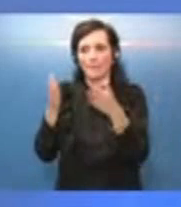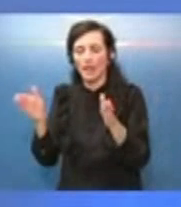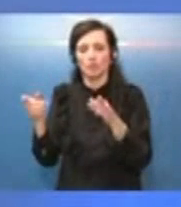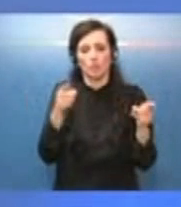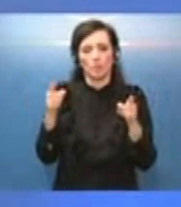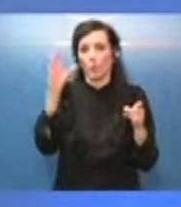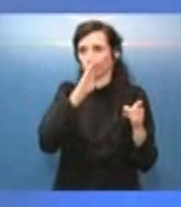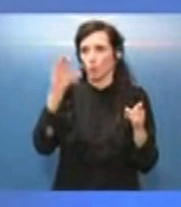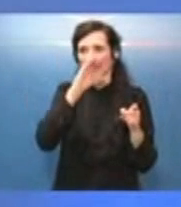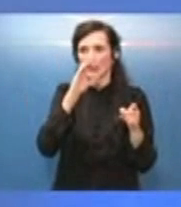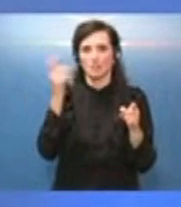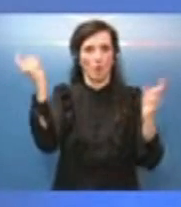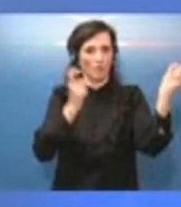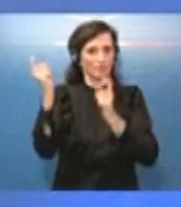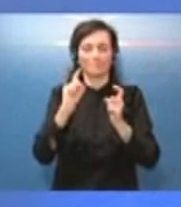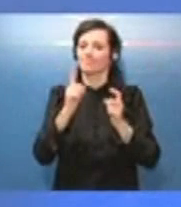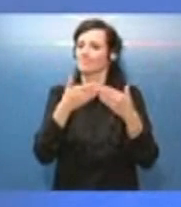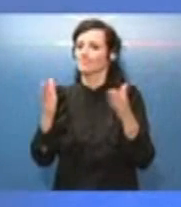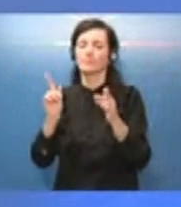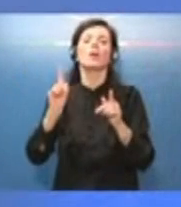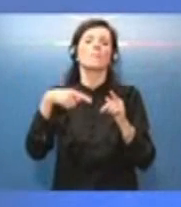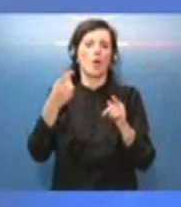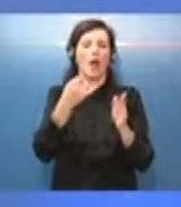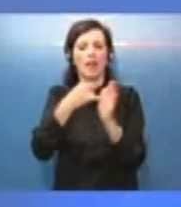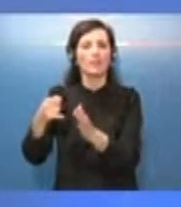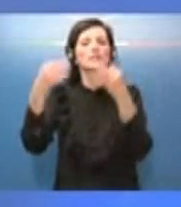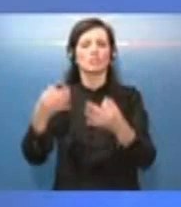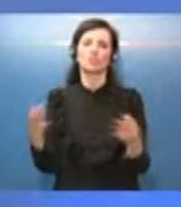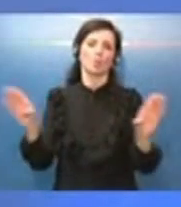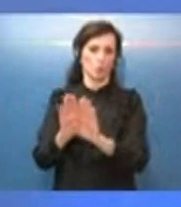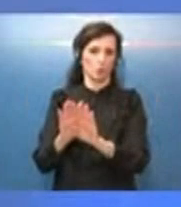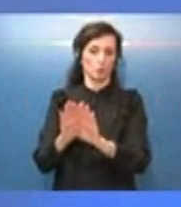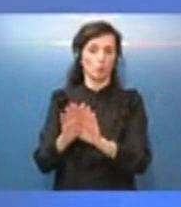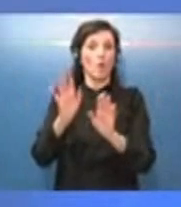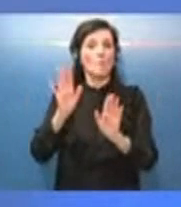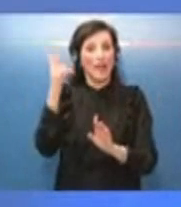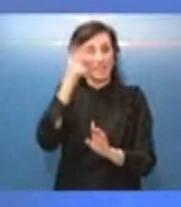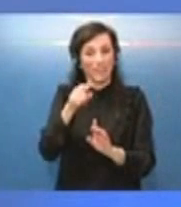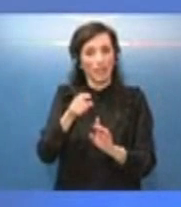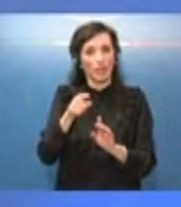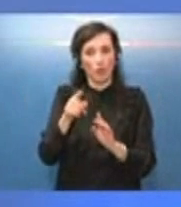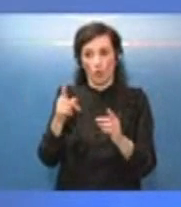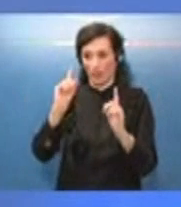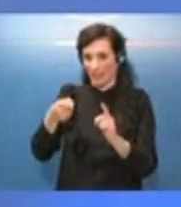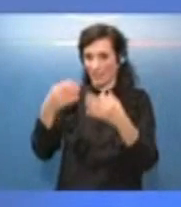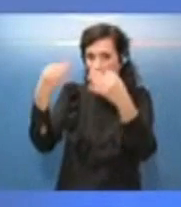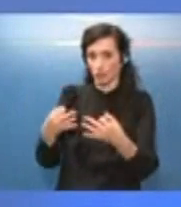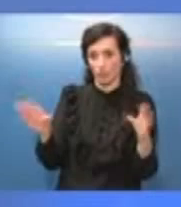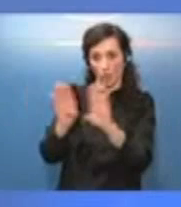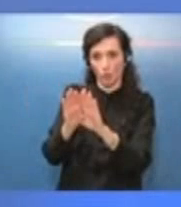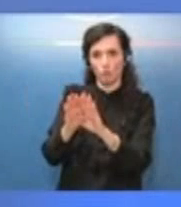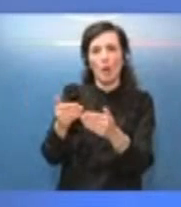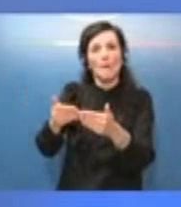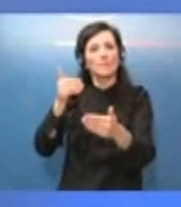turistica e poi si è deciso di non tenere aperto. Ma già prima della decisione finale, tutte le prenotazioni, o molte delle